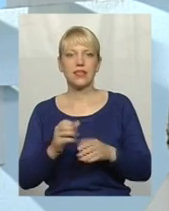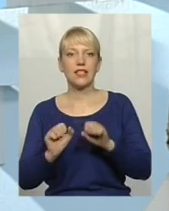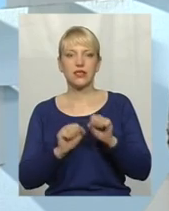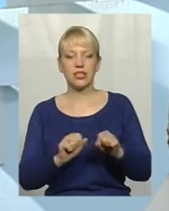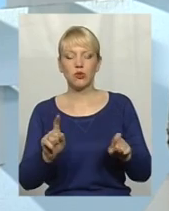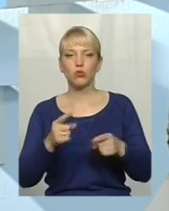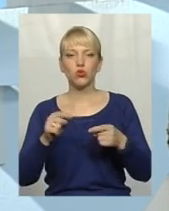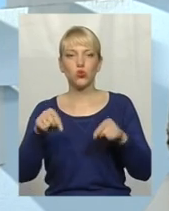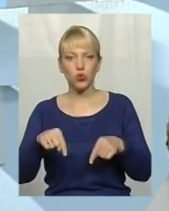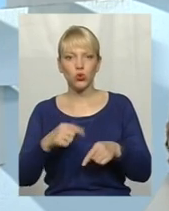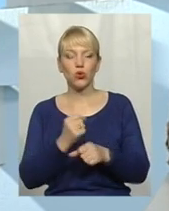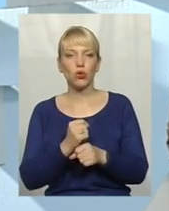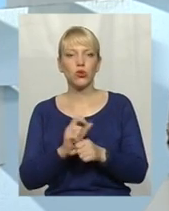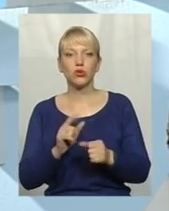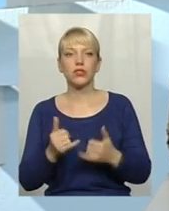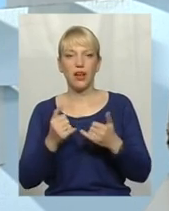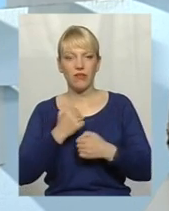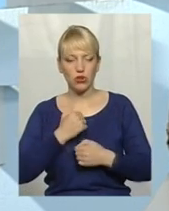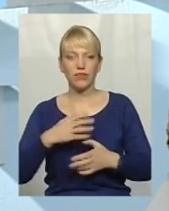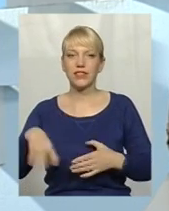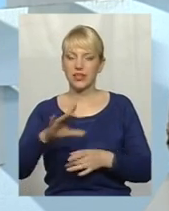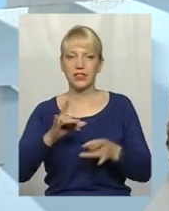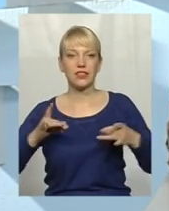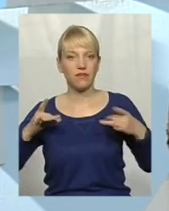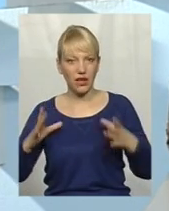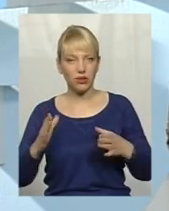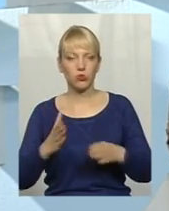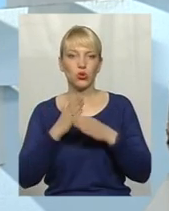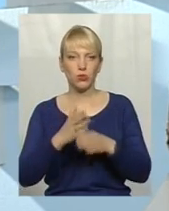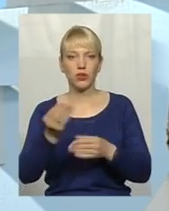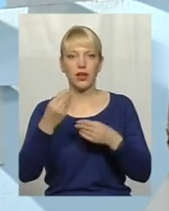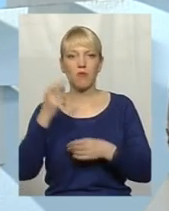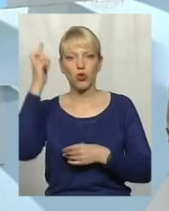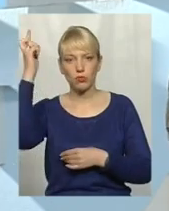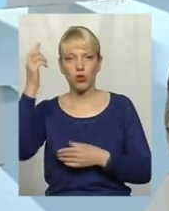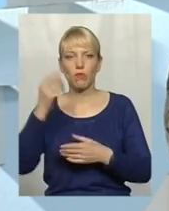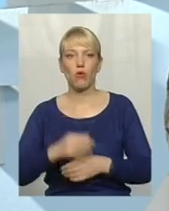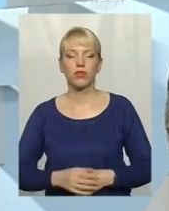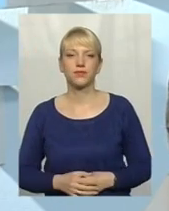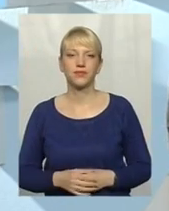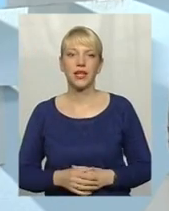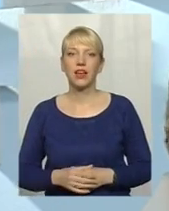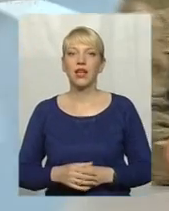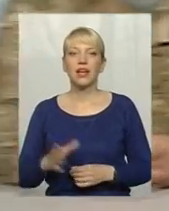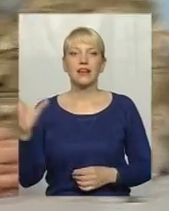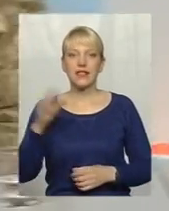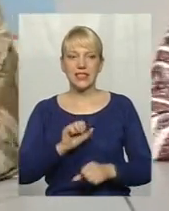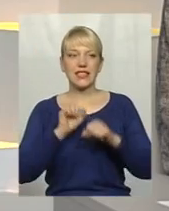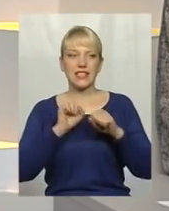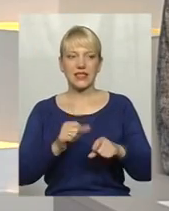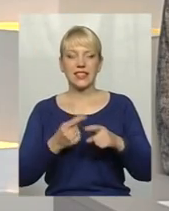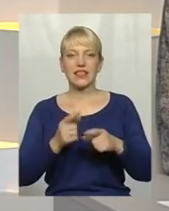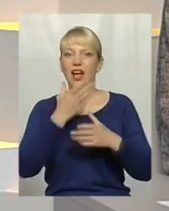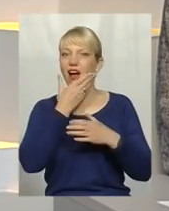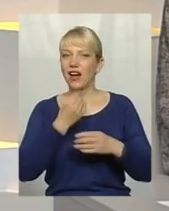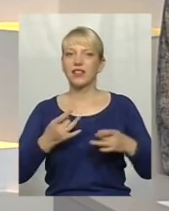роблять для військових. Всіх святом, і допоможе нам Господь Бог. Всіх захисників із цим гарним